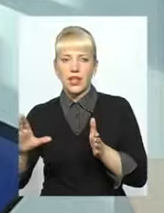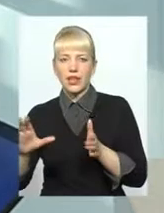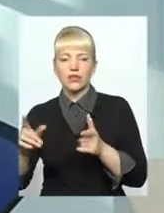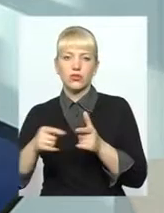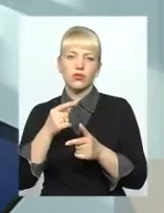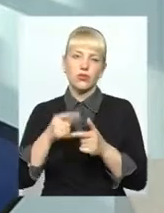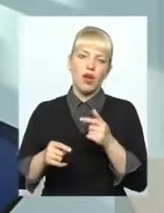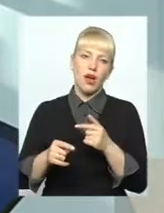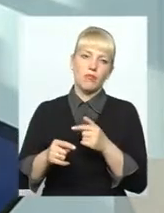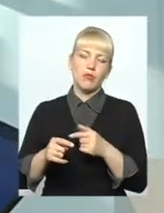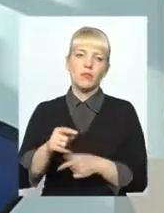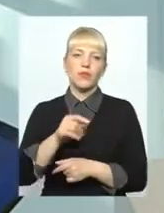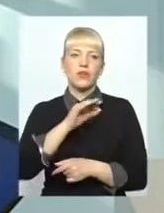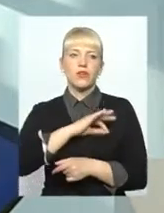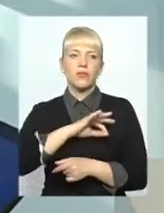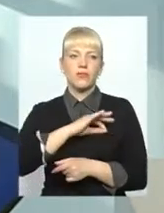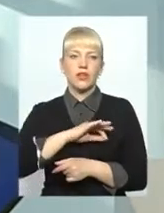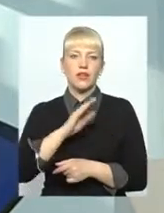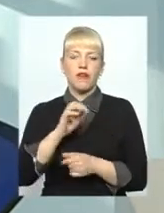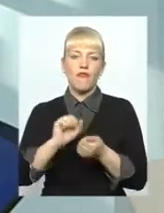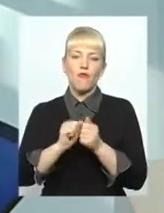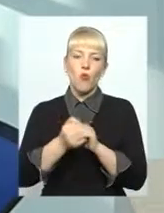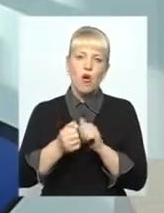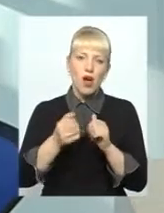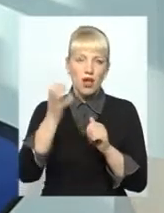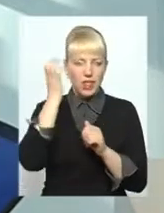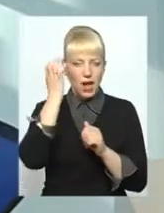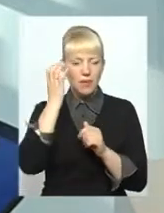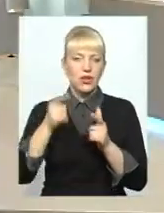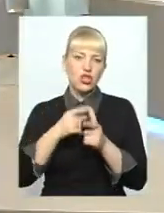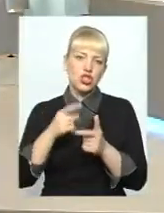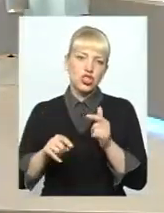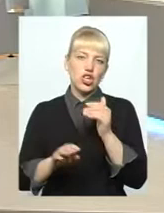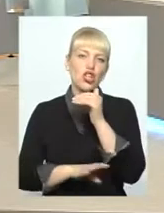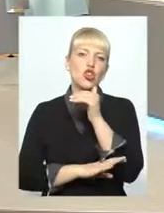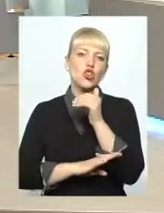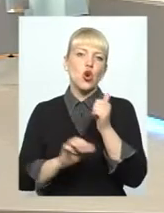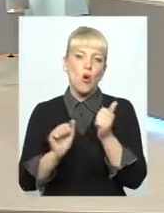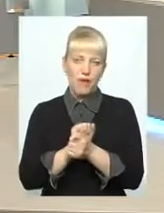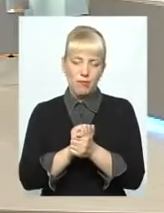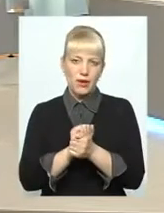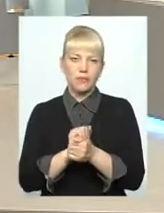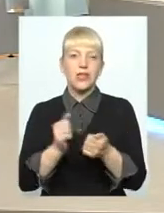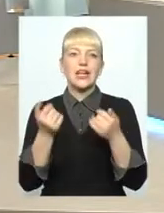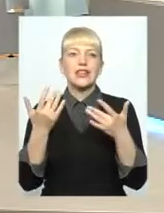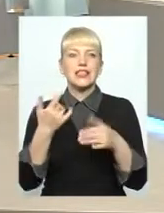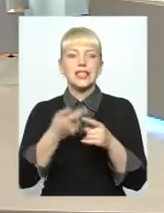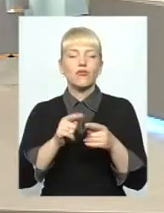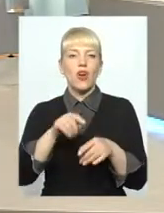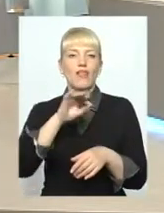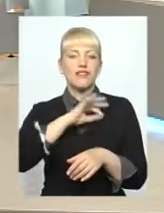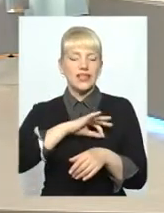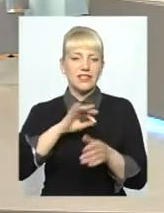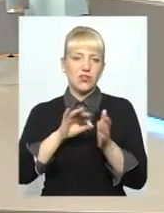або вуглем чи дровами. Тобто, наскільки ефективна та енергія, яку він